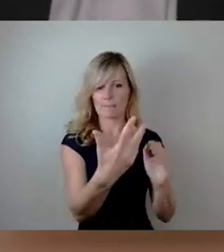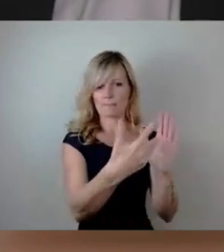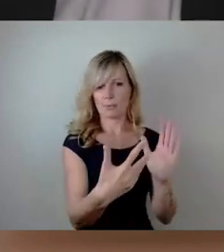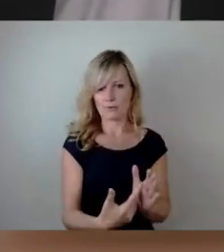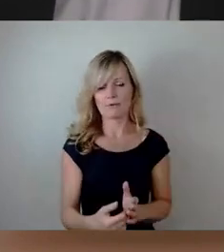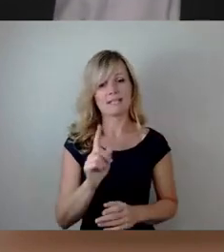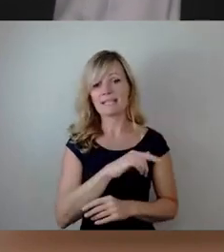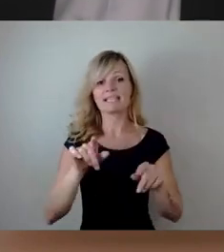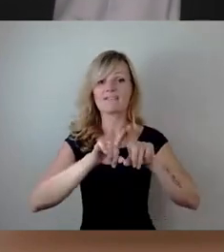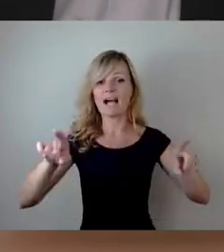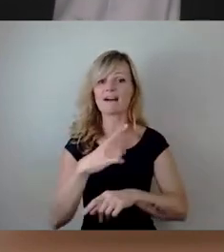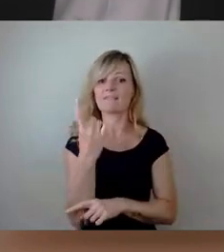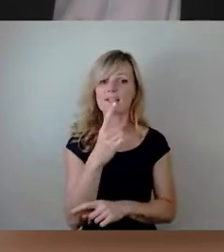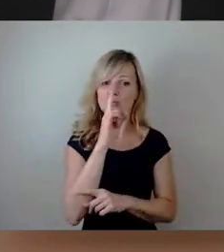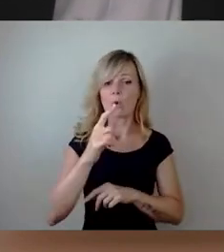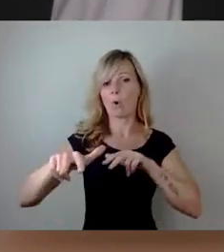fachweisungsgebundene Aufgabe.